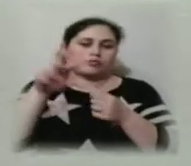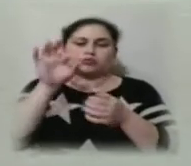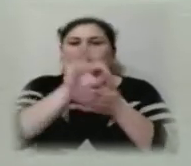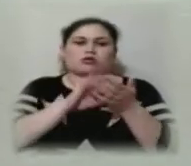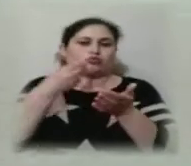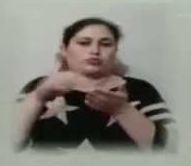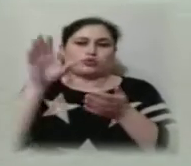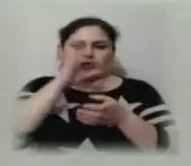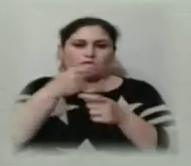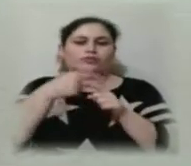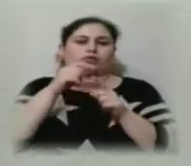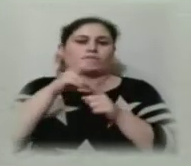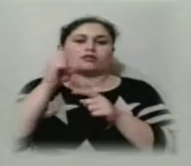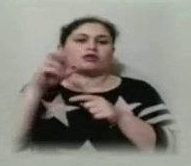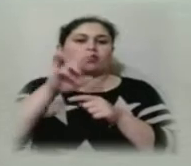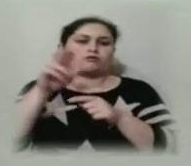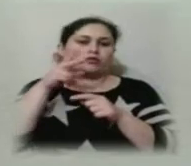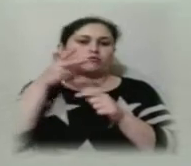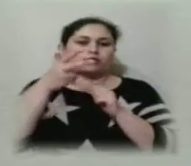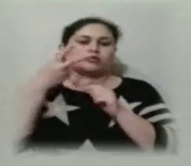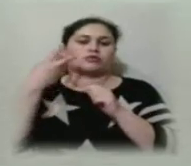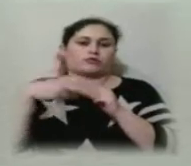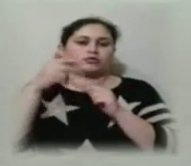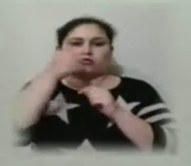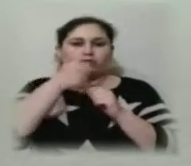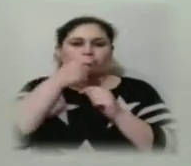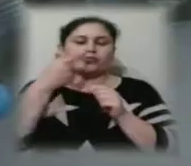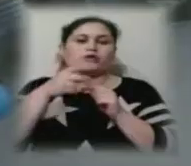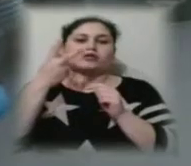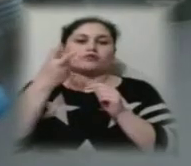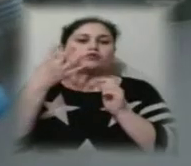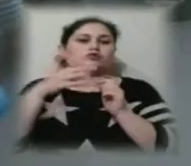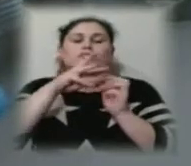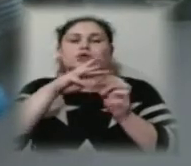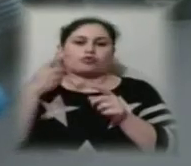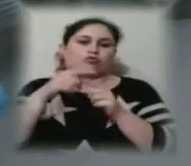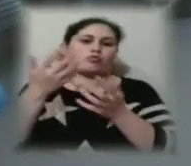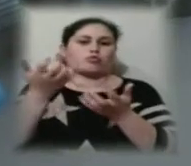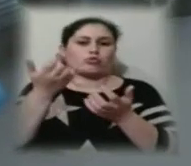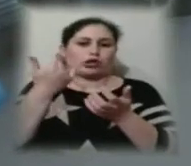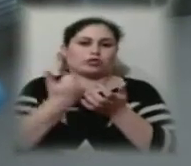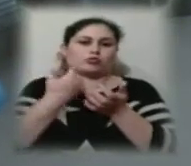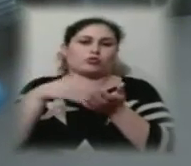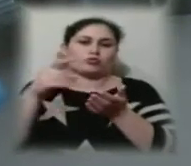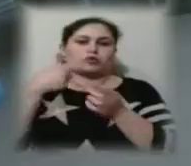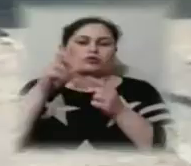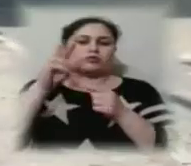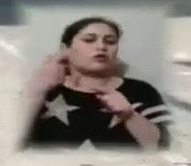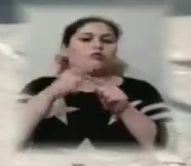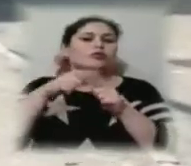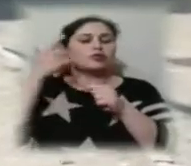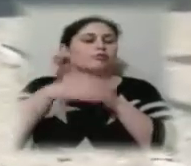січень 2019 року 240 мільйонів і придбати ці тролейбуси. Окрім того, незрозуміло, хто і як буде